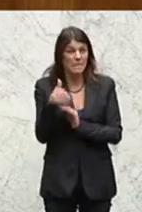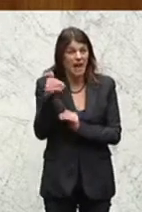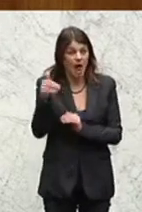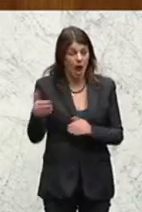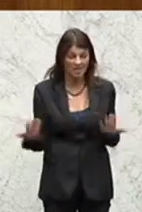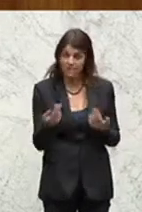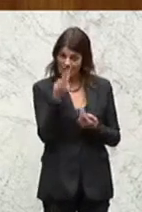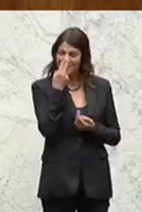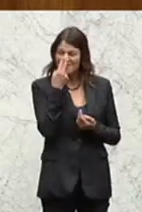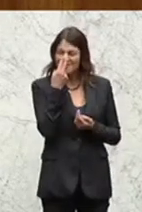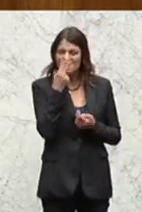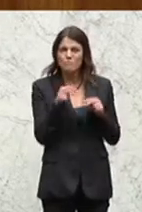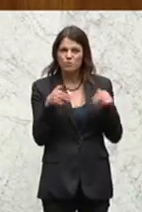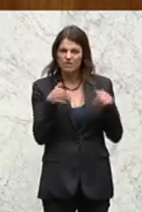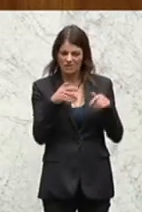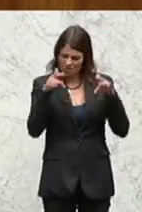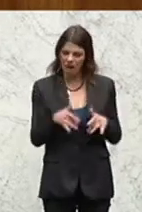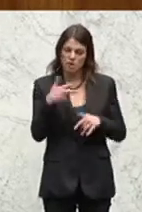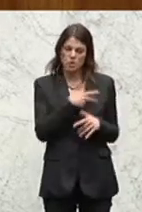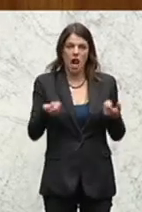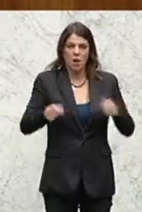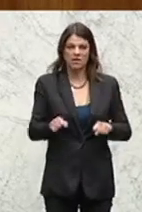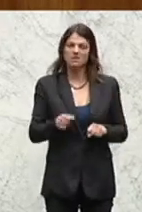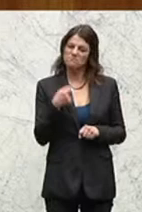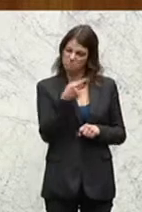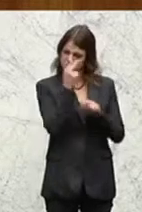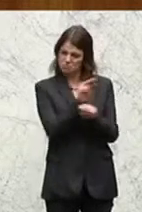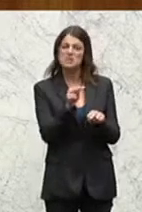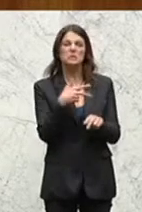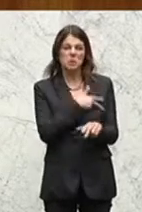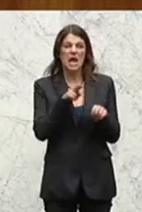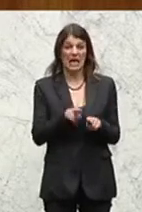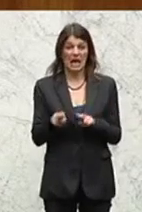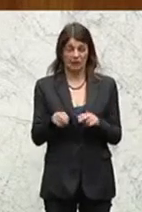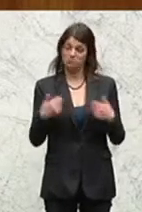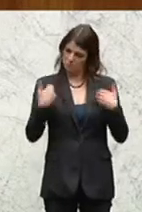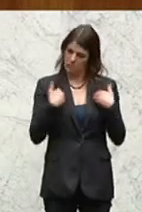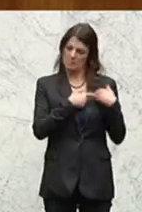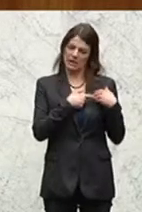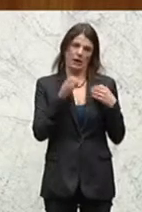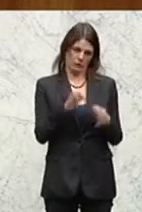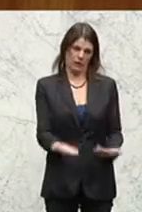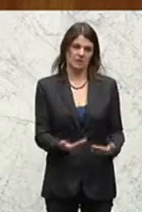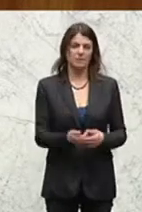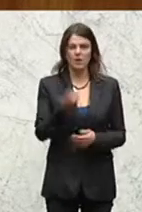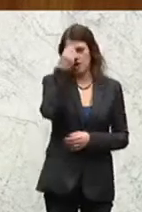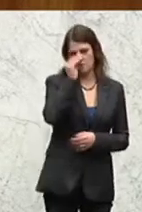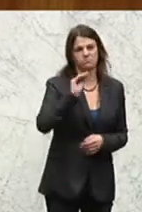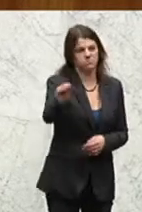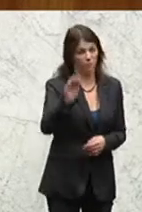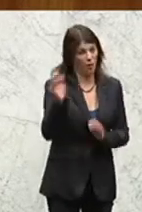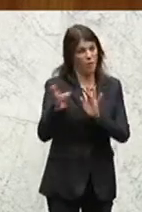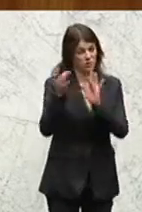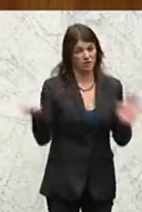zeigt eine soziale Kompetenz und eine soziale Gerechtigkeit. Dazu stehen wir und abschließend nur eines an die Adresse der Opposition.